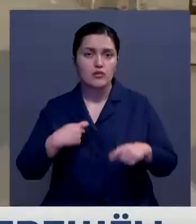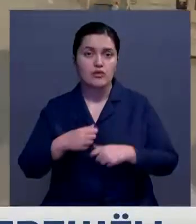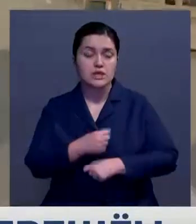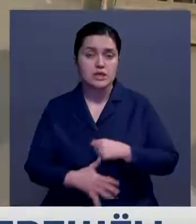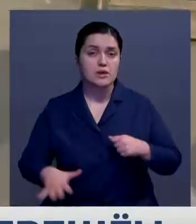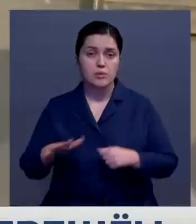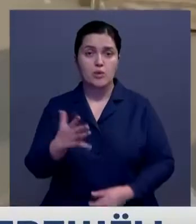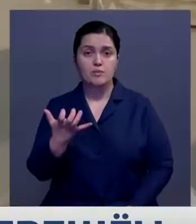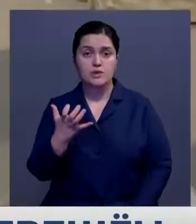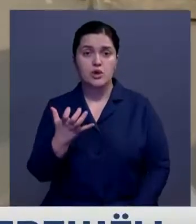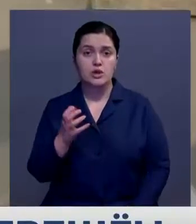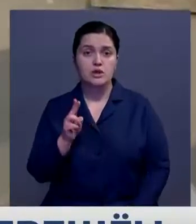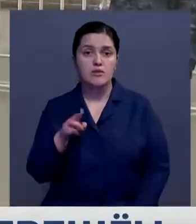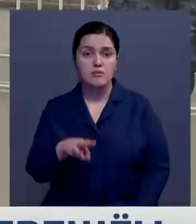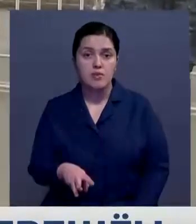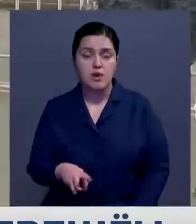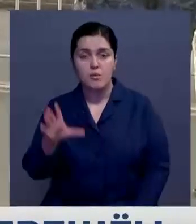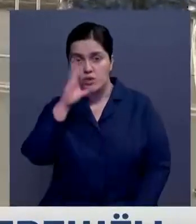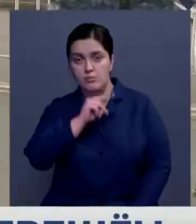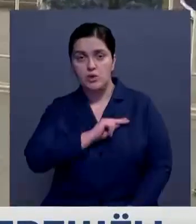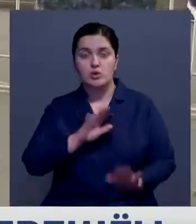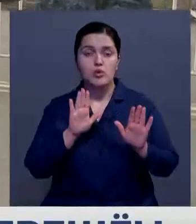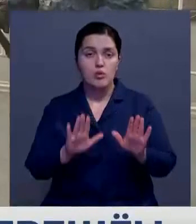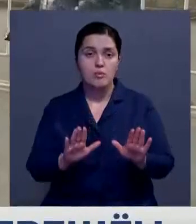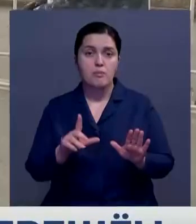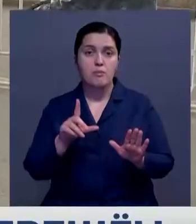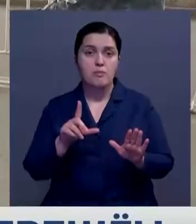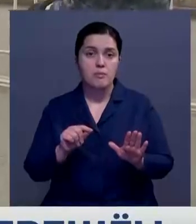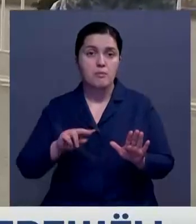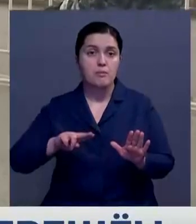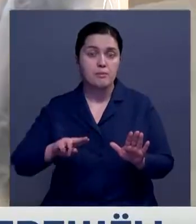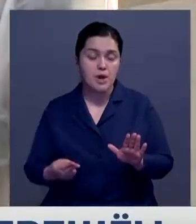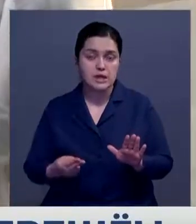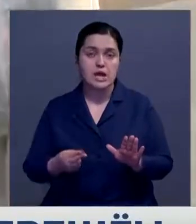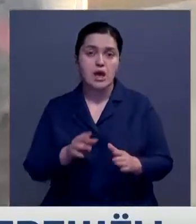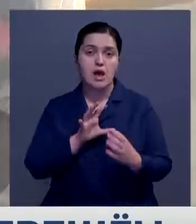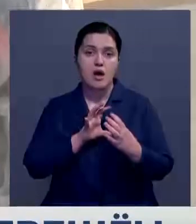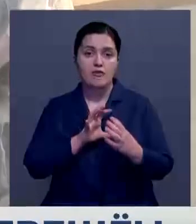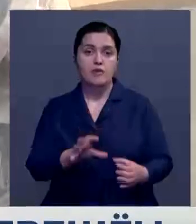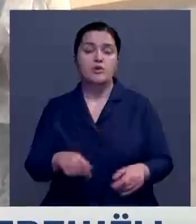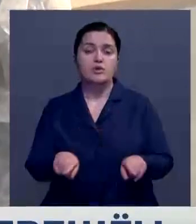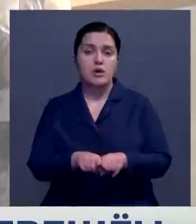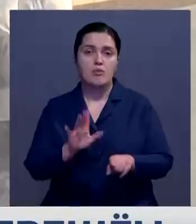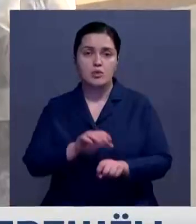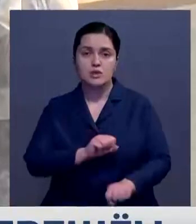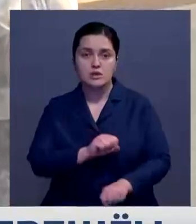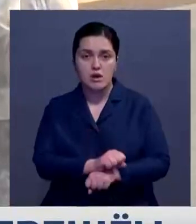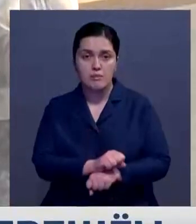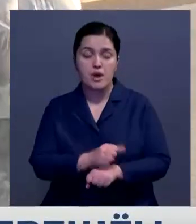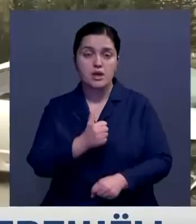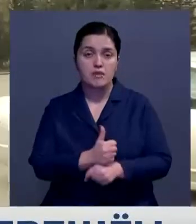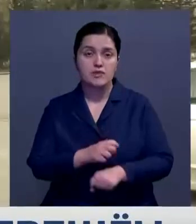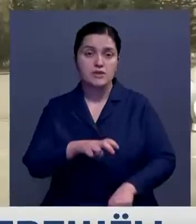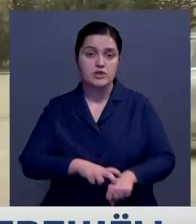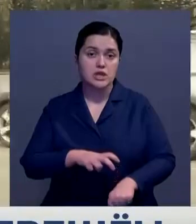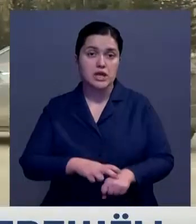площадью свыше 500 квадратных метров смогут работать только в будни. Движение общественного транспорта также будет ограничено. По